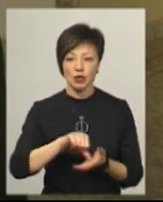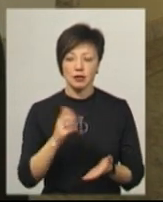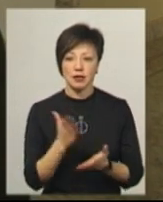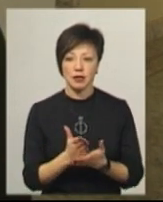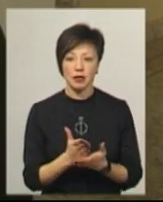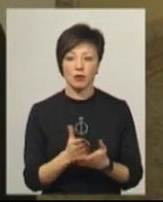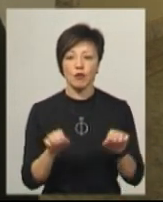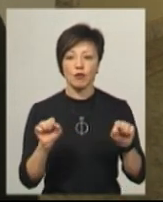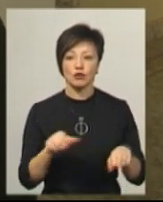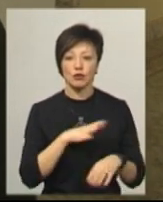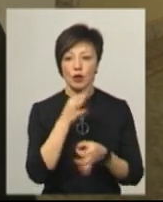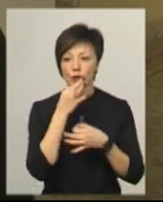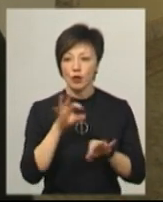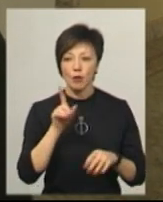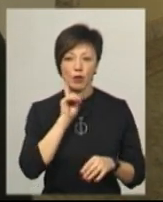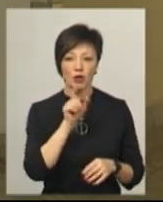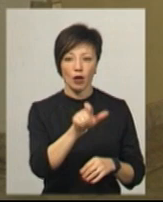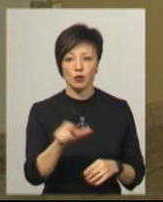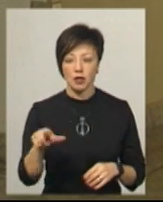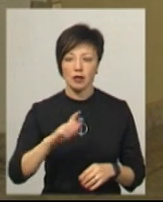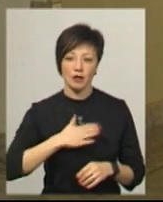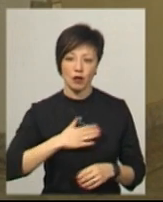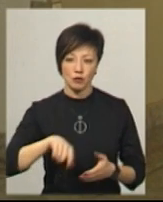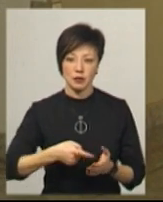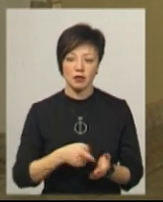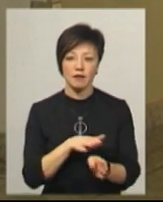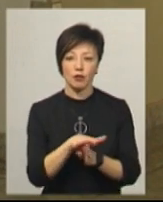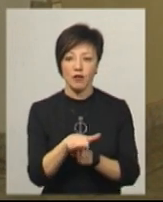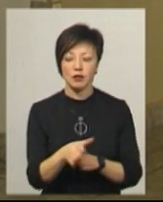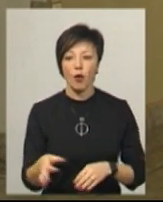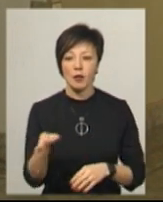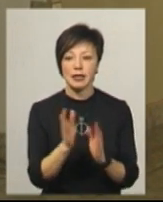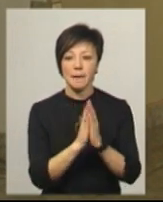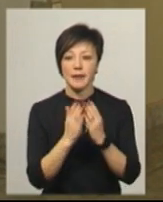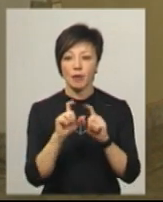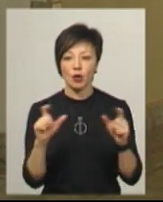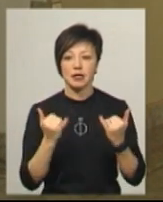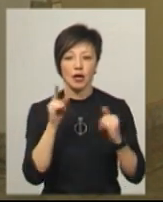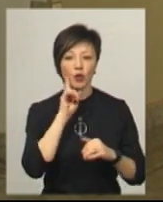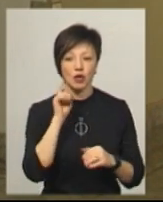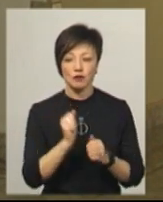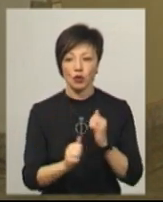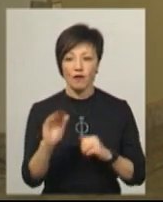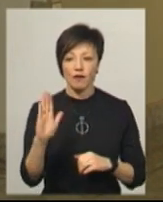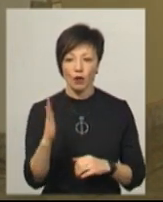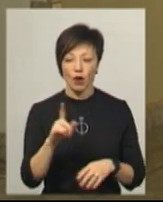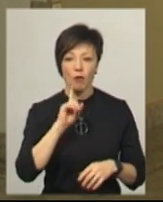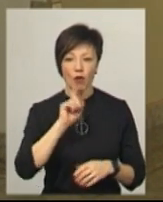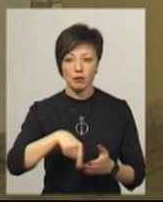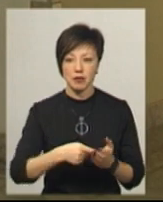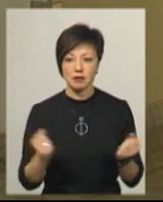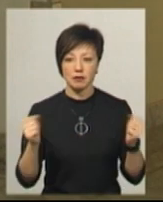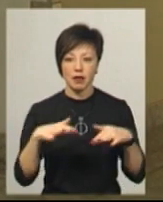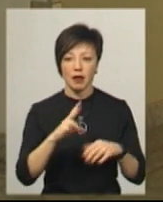якого може бути будь-яка молода людина нашого міста. Він відбуватиметься в обласній бібліотеці для юнацтва. Щовівторка «Молодь міста» буде